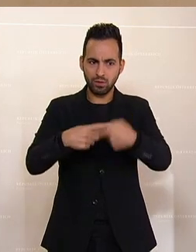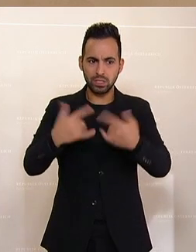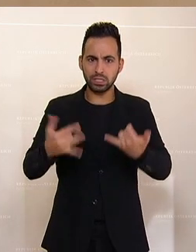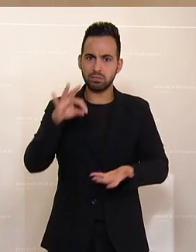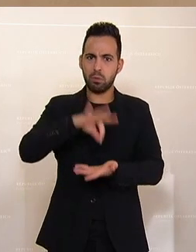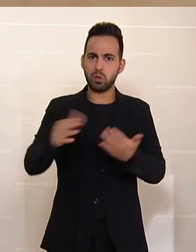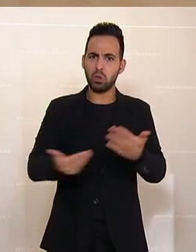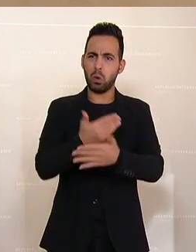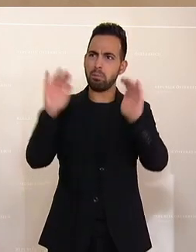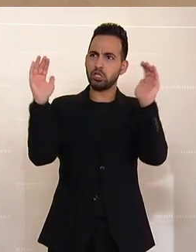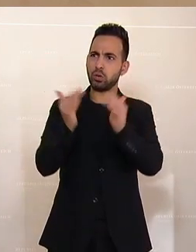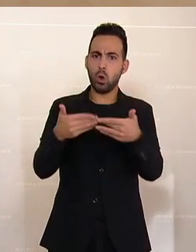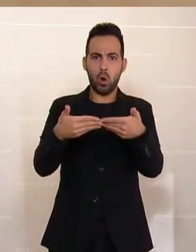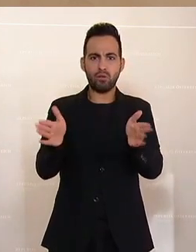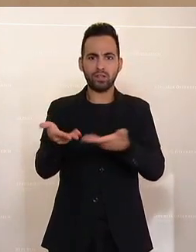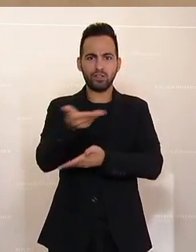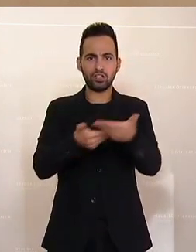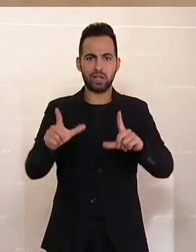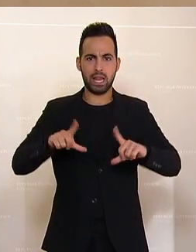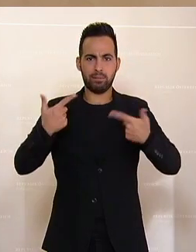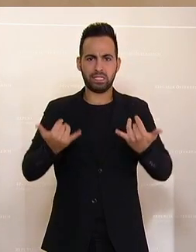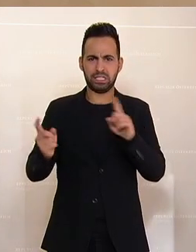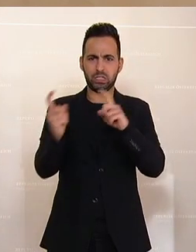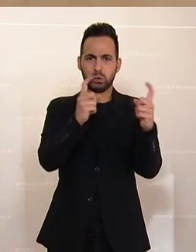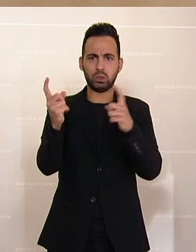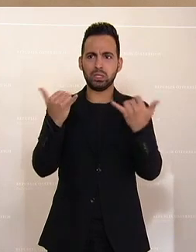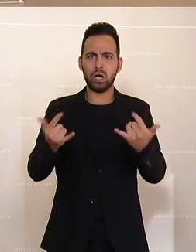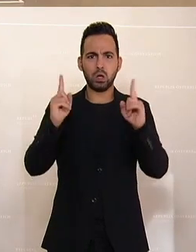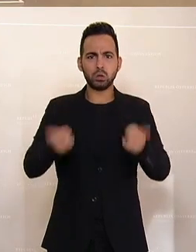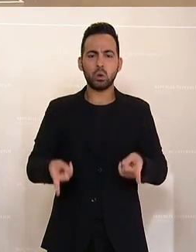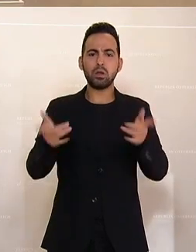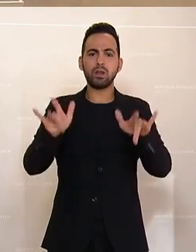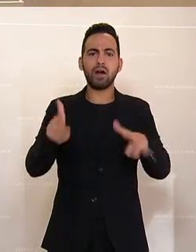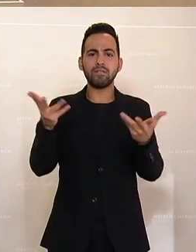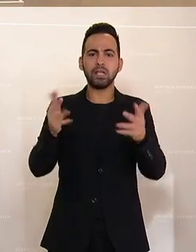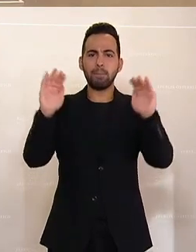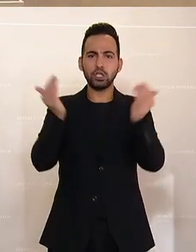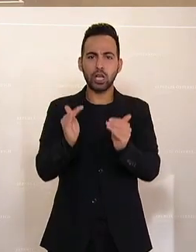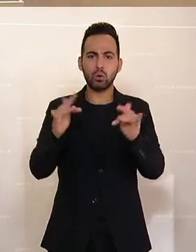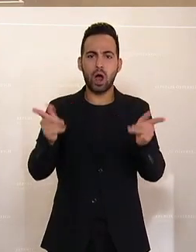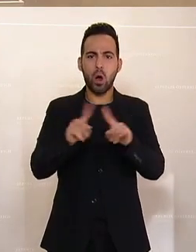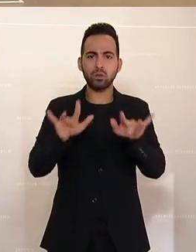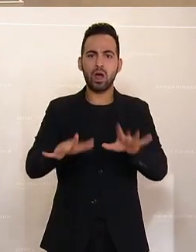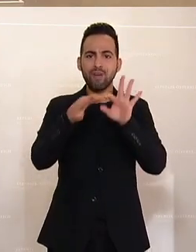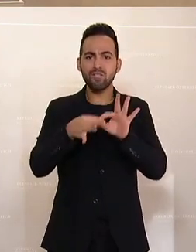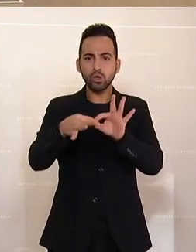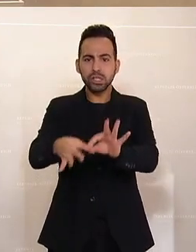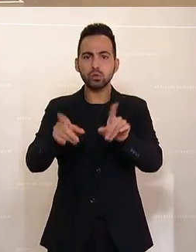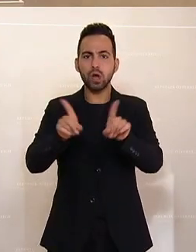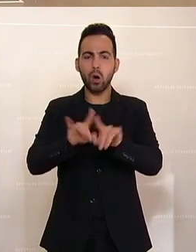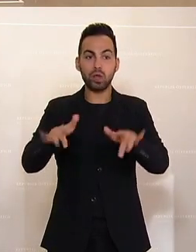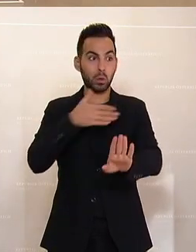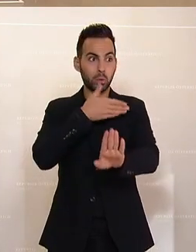aktuell neuerliche Beschränkungen des öffentlichen und wirtschaftlichen Lebens diskutiert. Entsprechende Ausgestaltung dieser Beschränkung wird auch eine Fortsetzung der